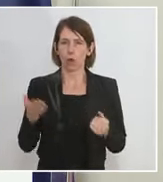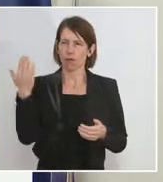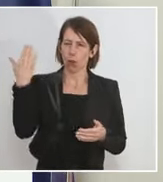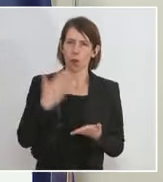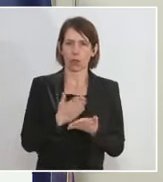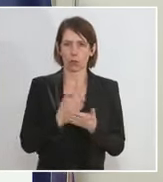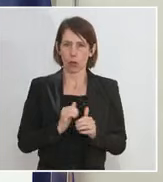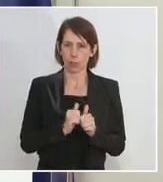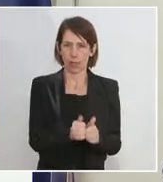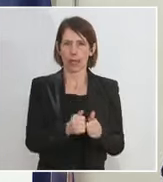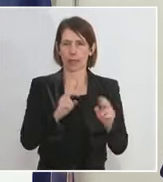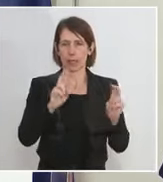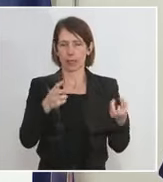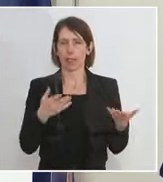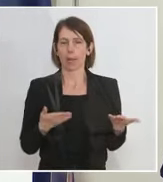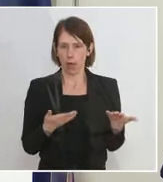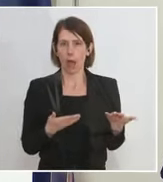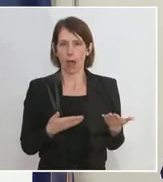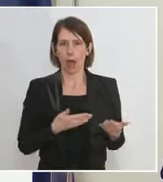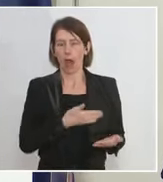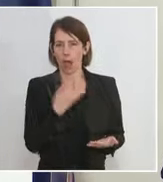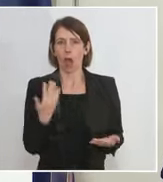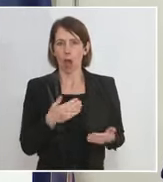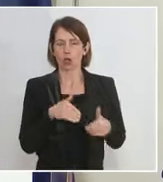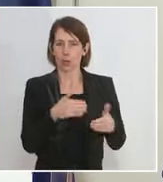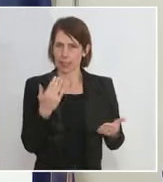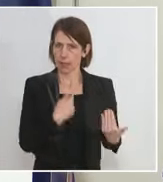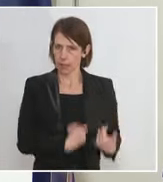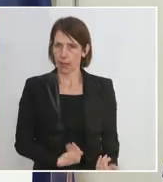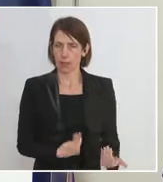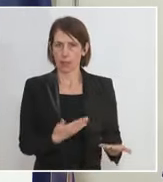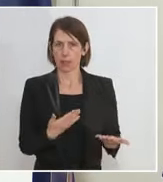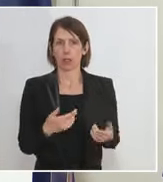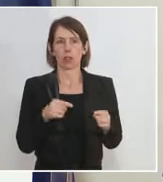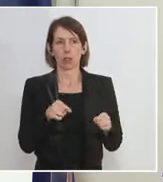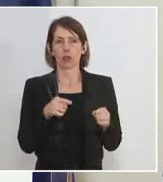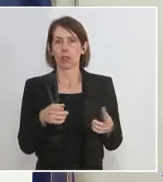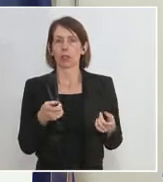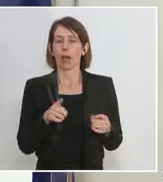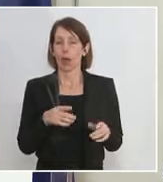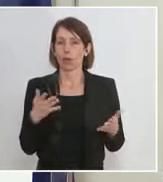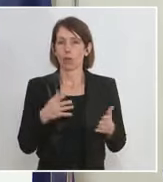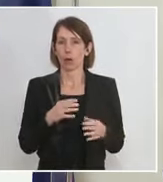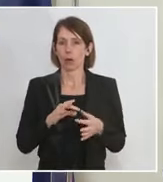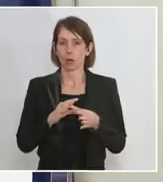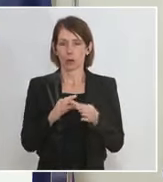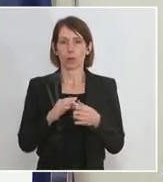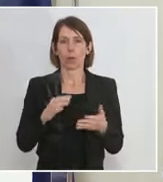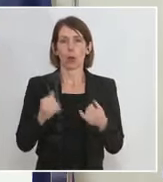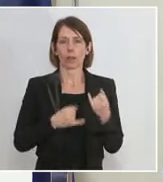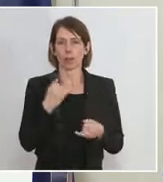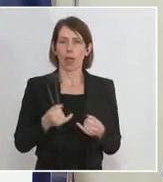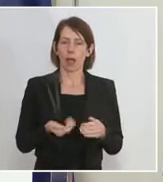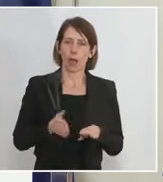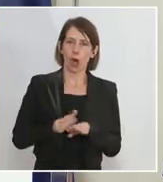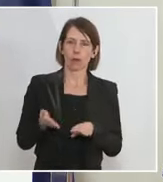habe ich mit einem Budget von 5 Millionen Auslandskatastrophen pro Jahr gestartet. Es ist dann gelungen, es auf 10,